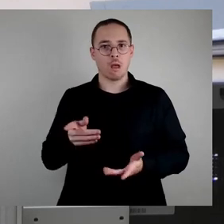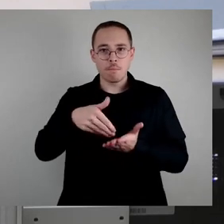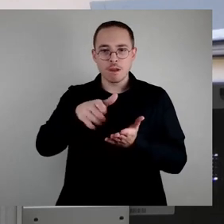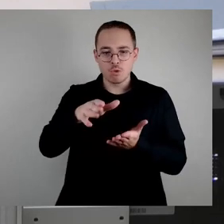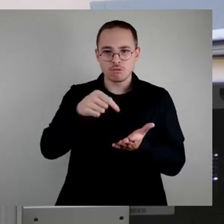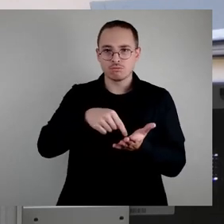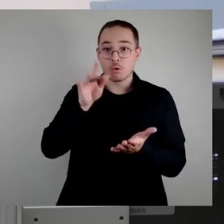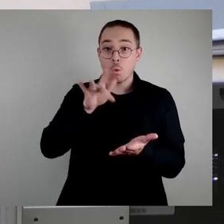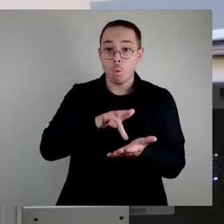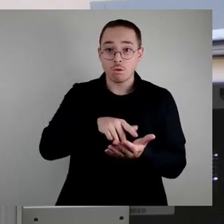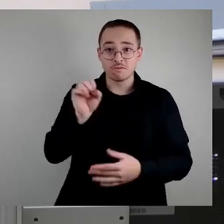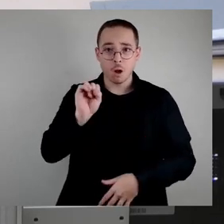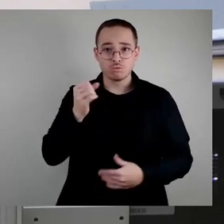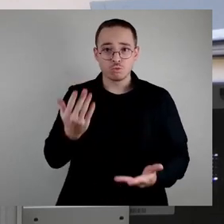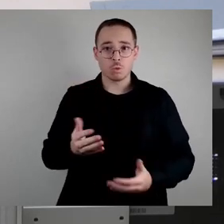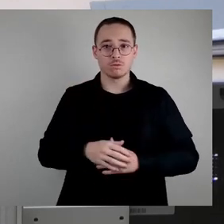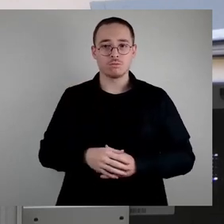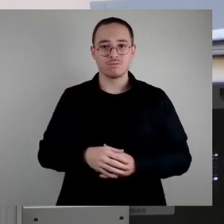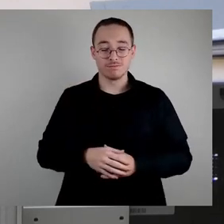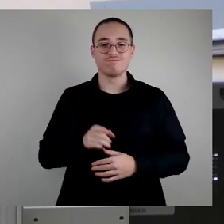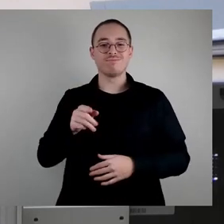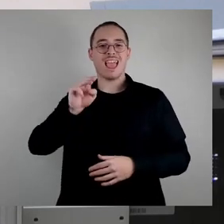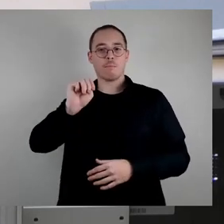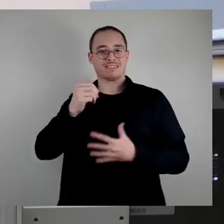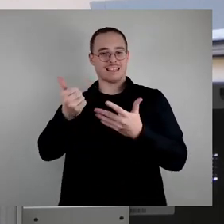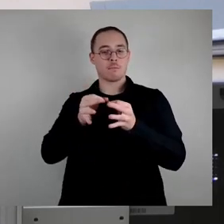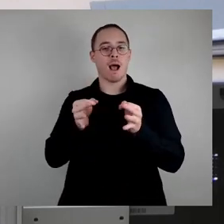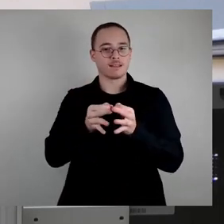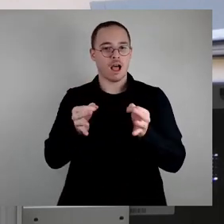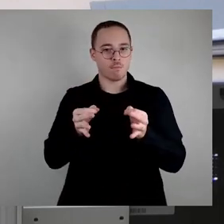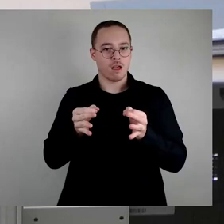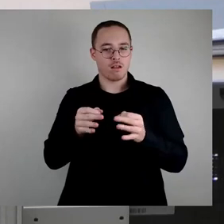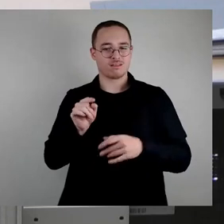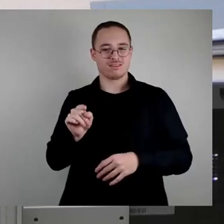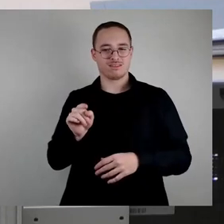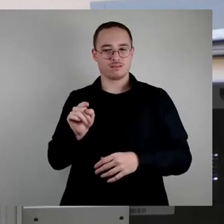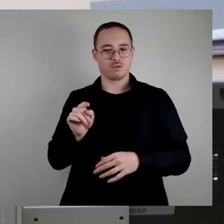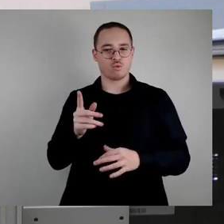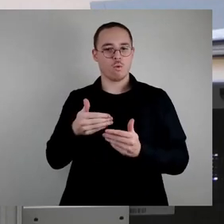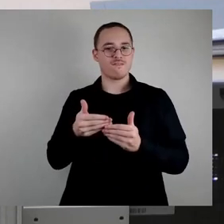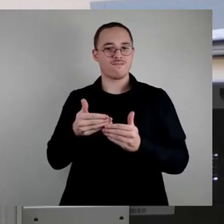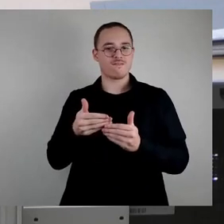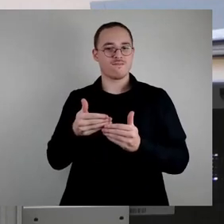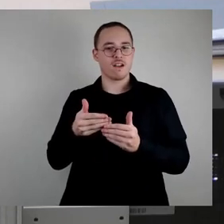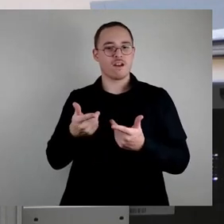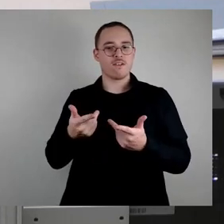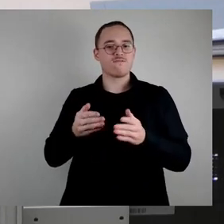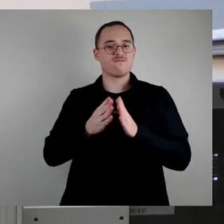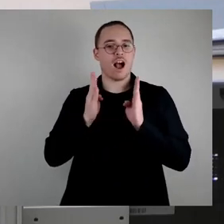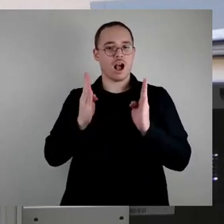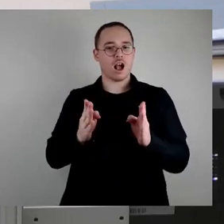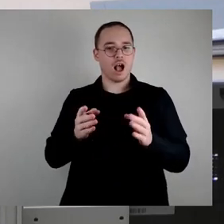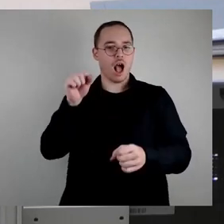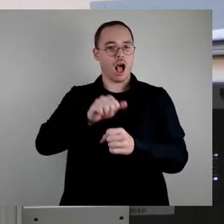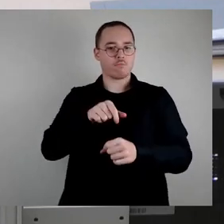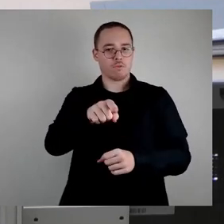dass die Maßnahme M6 in der Vorzugsvariante des Fachamtes nicht enthalten war, weil